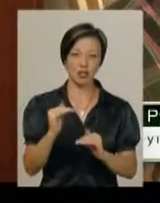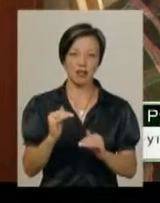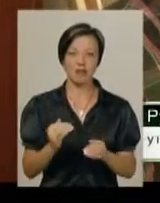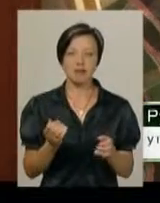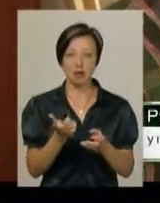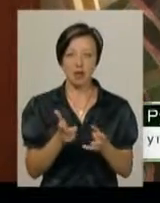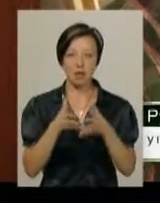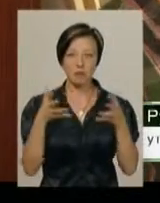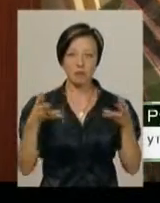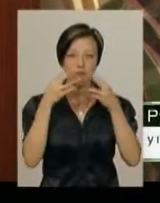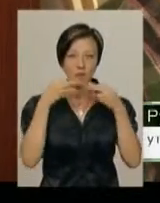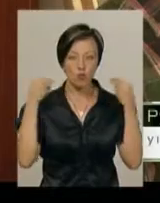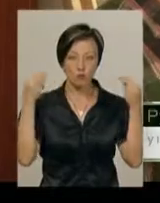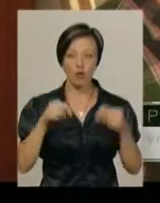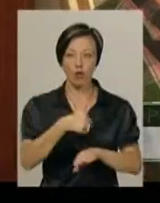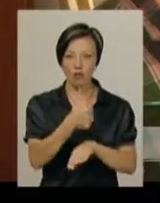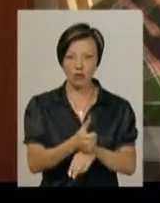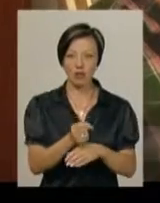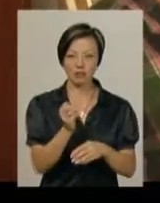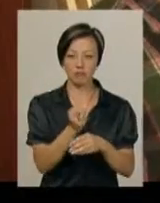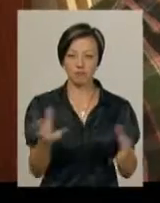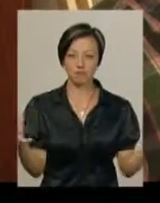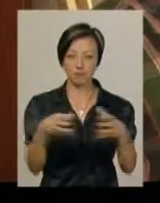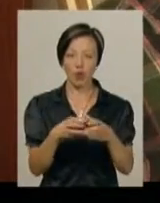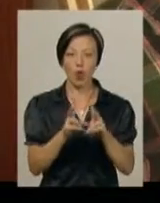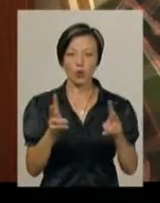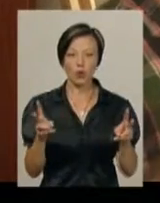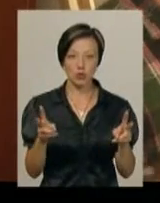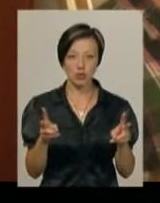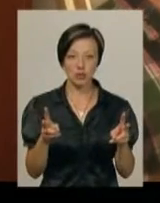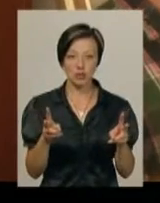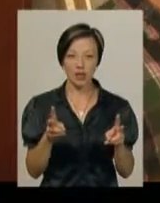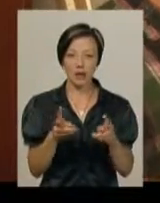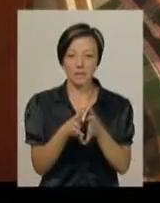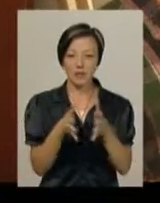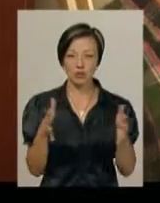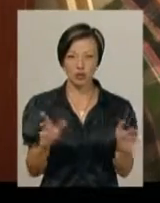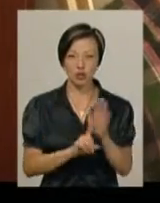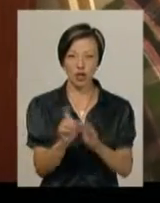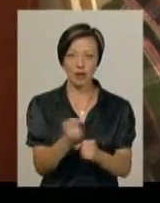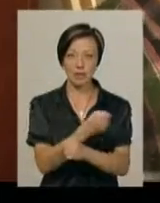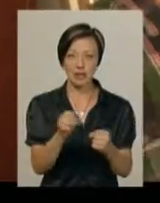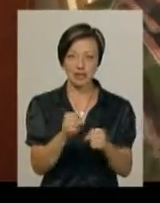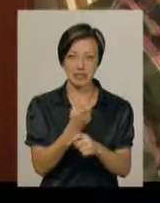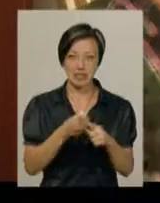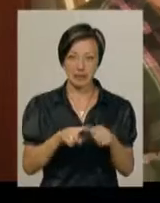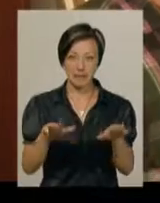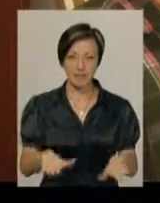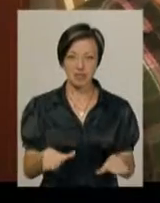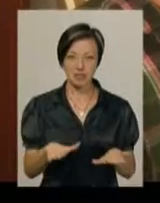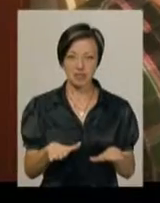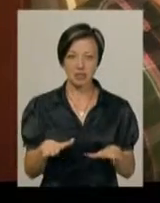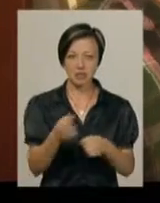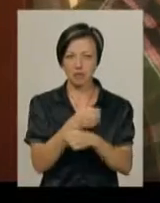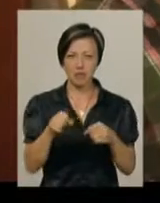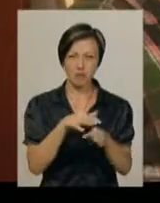вуса, він саме головний. Він всіх б'є, всіх зганяє. Як тільки хтось линяє, трошки підростає, вони починають битися за це. Це купа